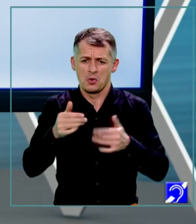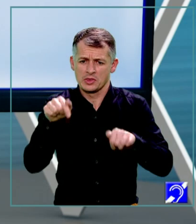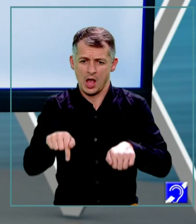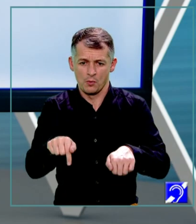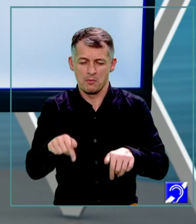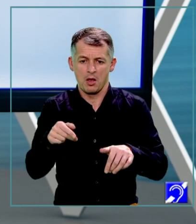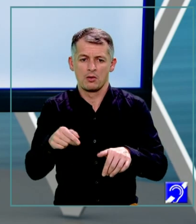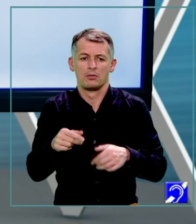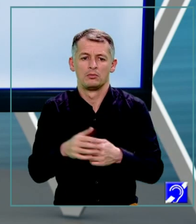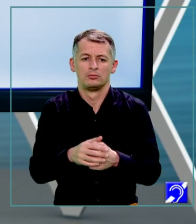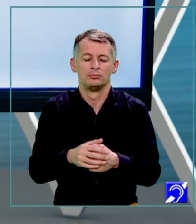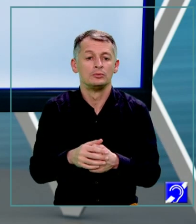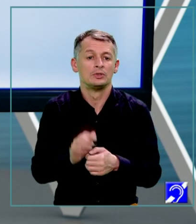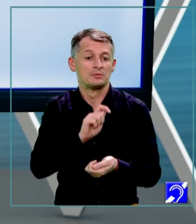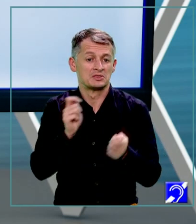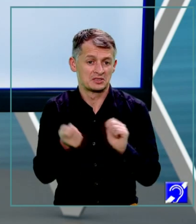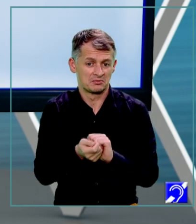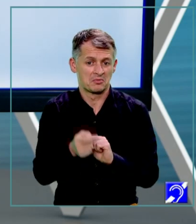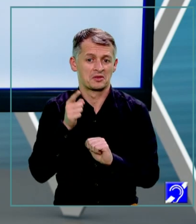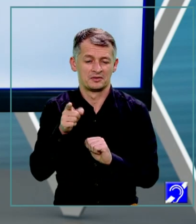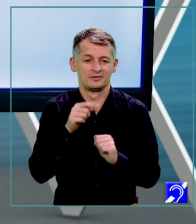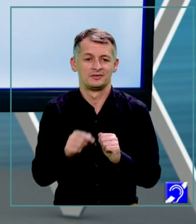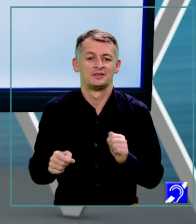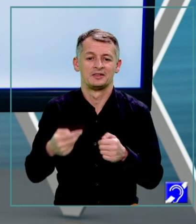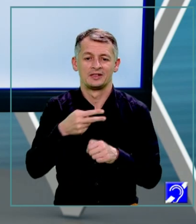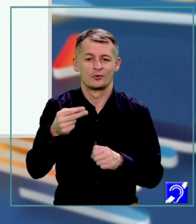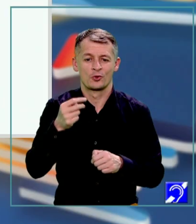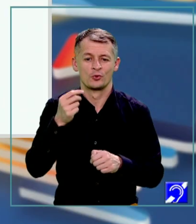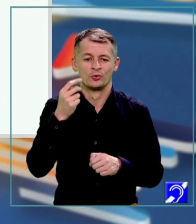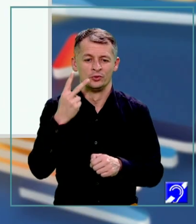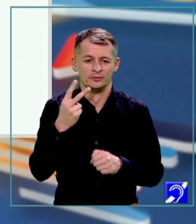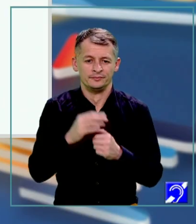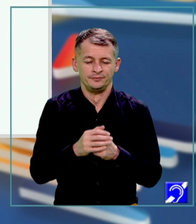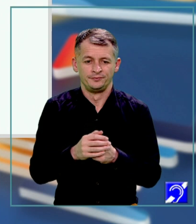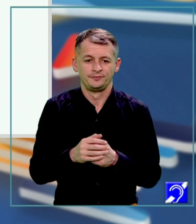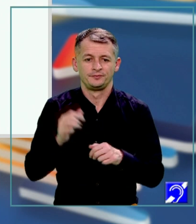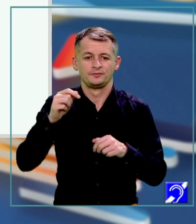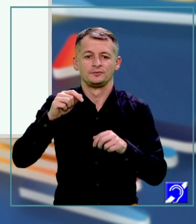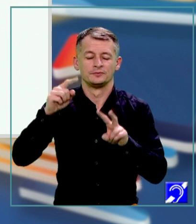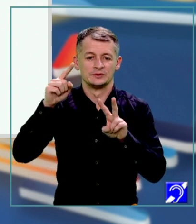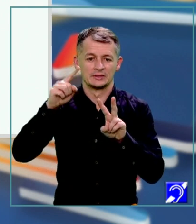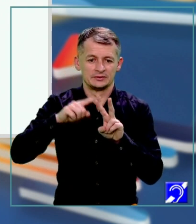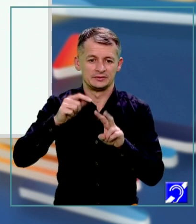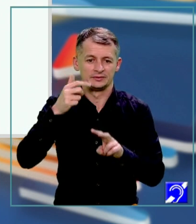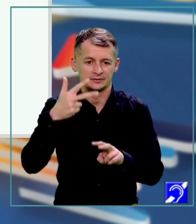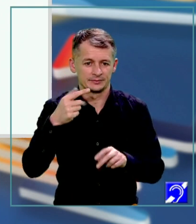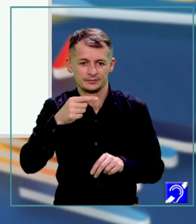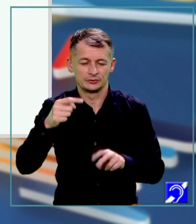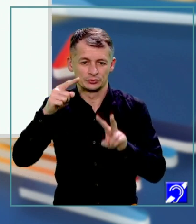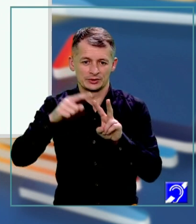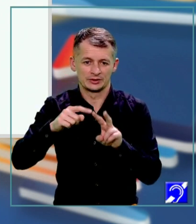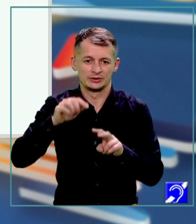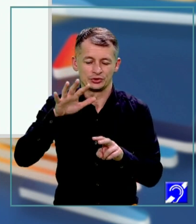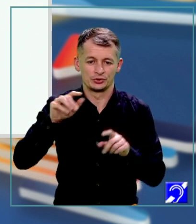produsul și în loc de acest produs am scris 2. Și radical din 3 plus radical din 5 totul la pătrat